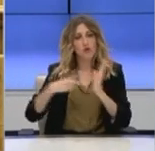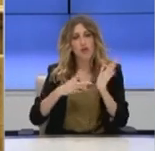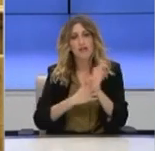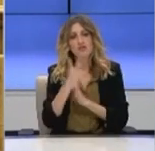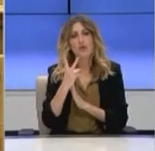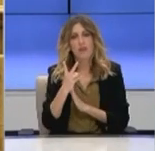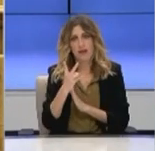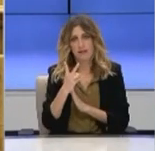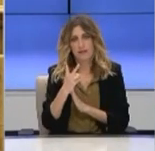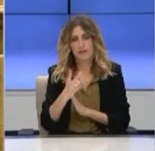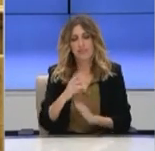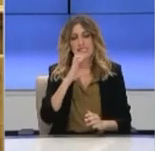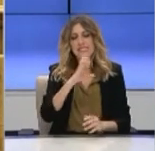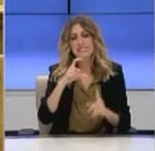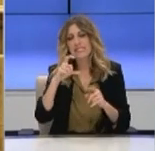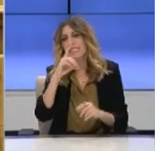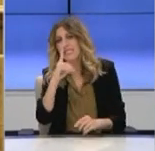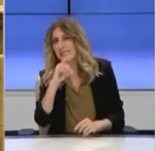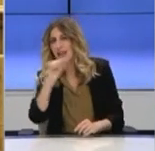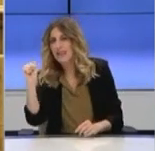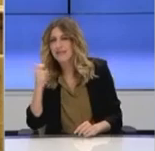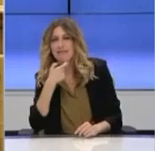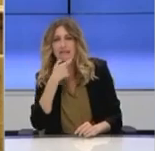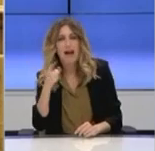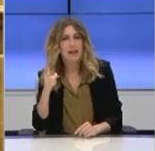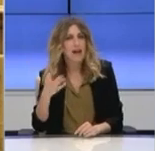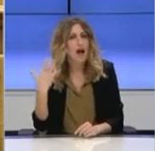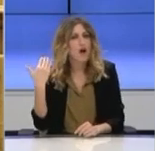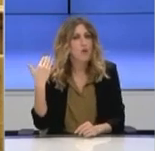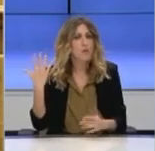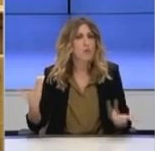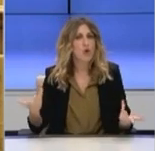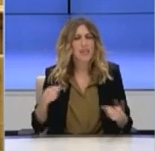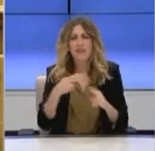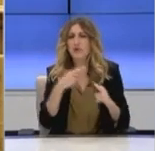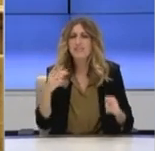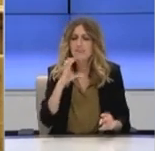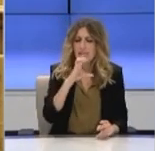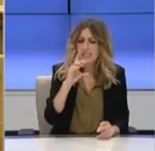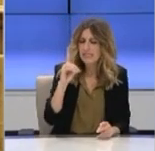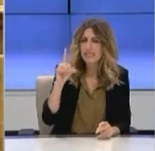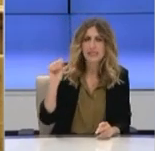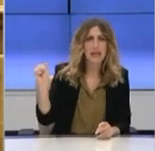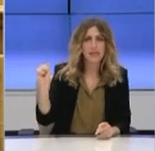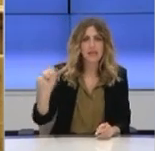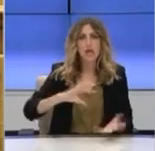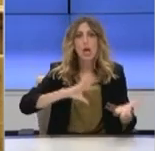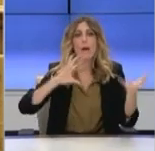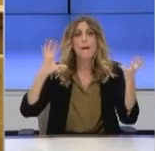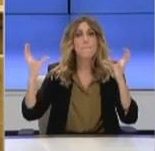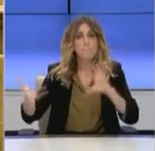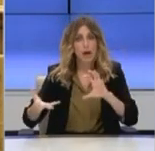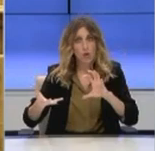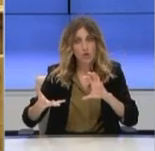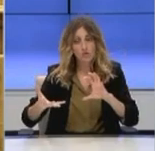πυροδοτήθηκαν τα συνδιές. Τι σημαίνει πυροδότηση στους συνδίες. Ότι η παγκόσμια χρηματοπιστωτική χώρα κρίνει ότι το κράτος